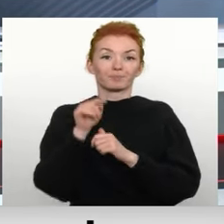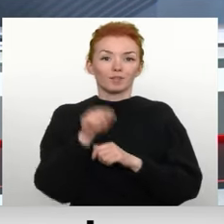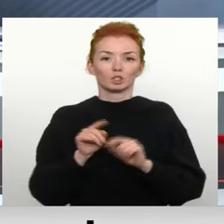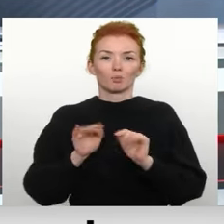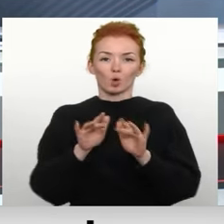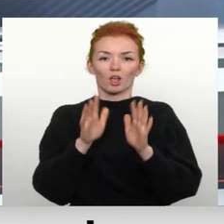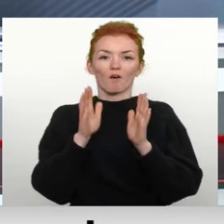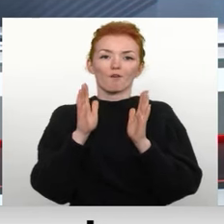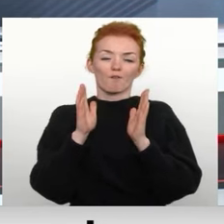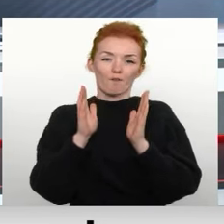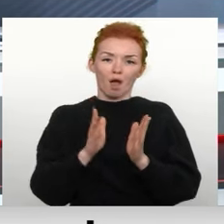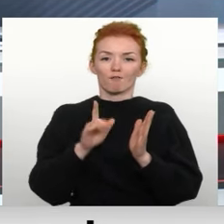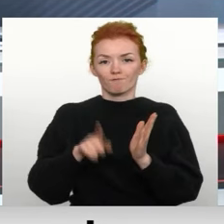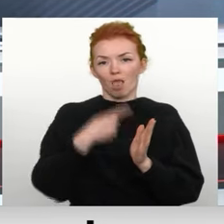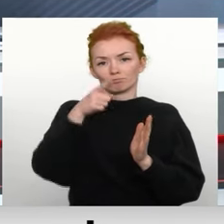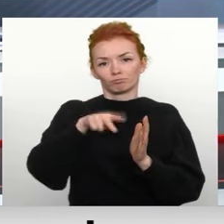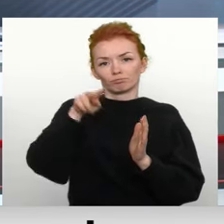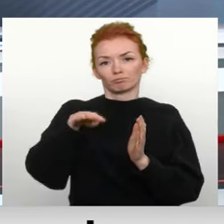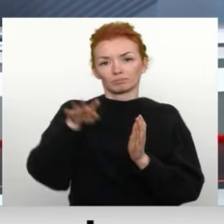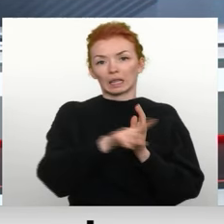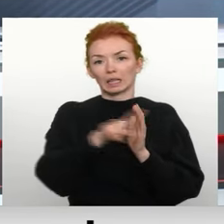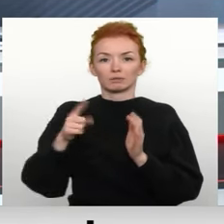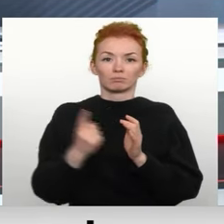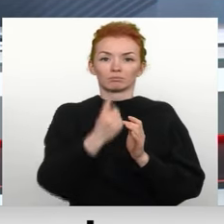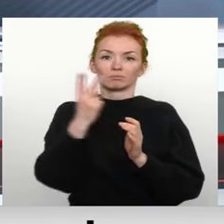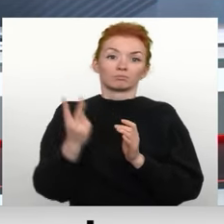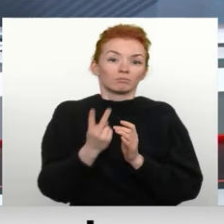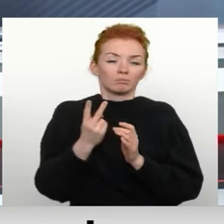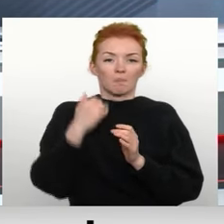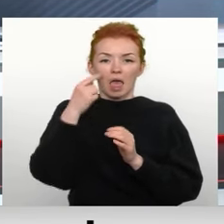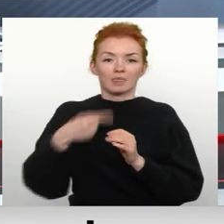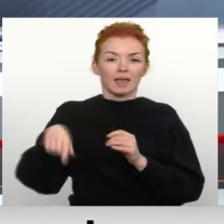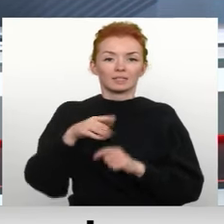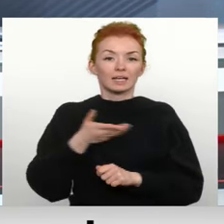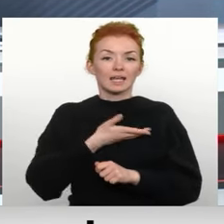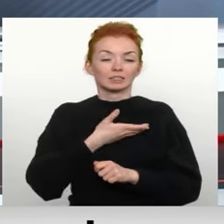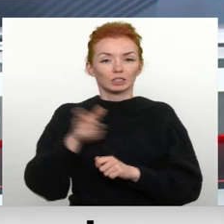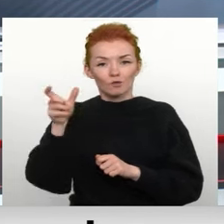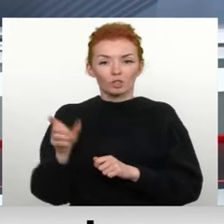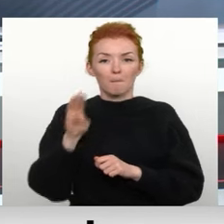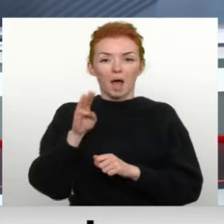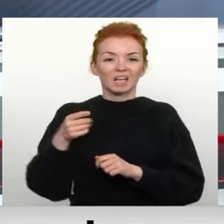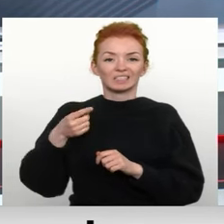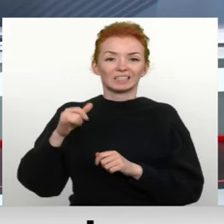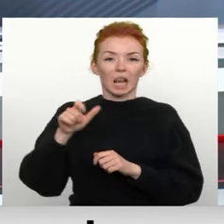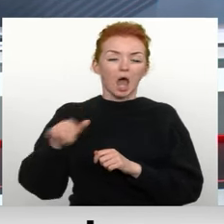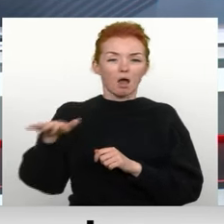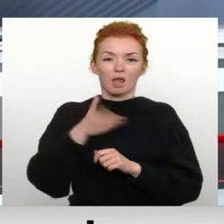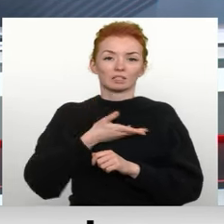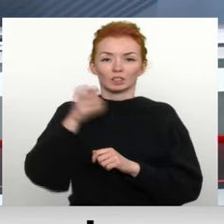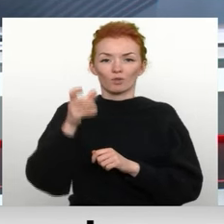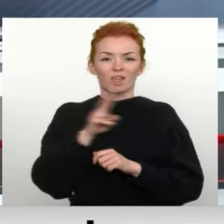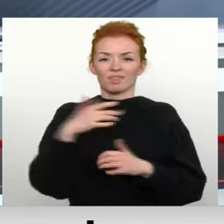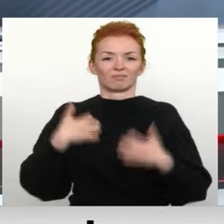process var aizņemt vēl vairākas mēnešus vai pat gadus. tādēļ Baltazar iedzīvotāji un Mārsila iedzīvotāji var nestaikties mainīt vēl savās